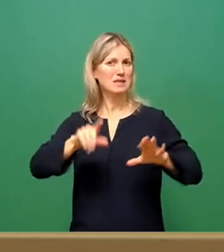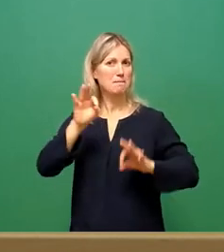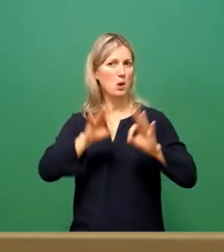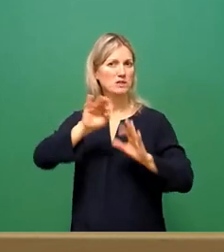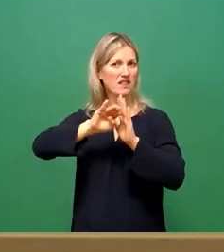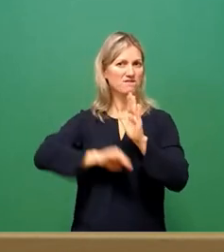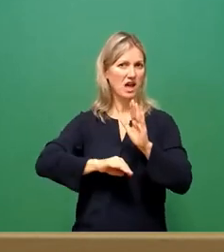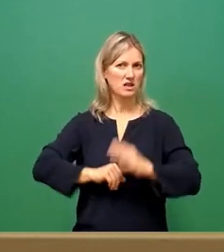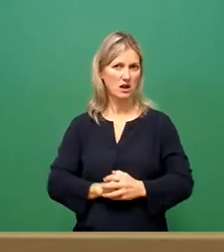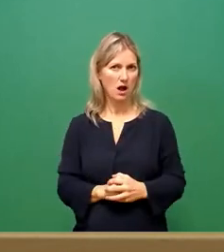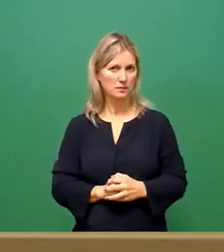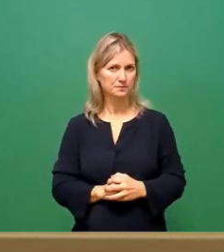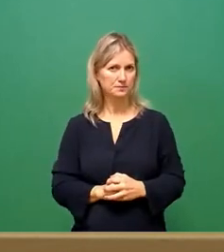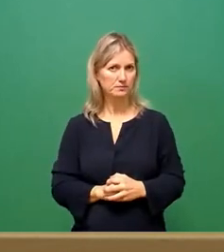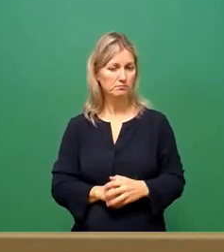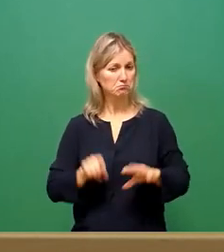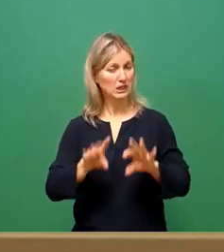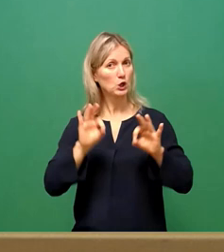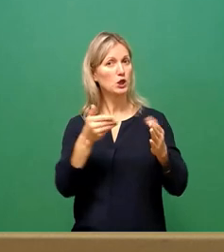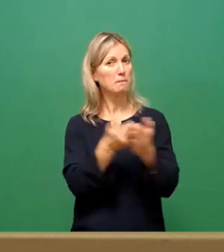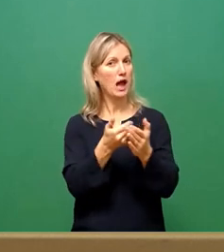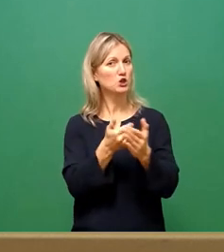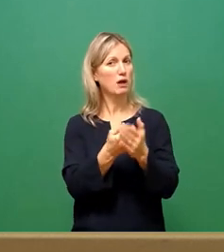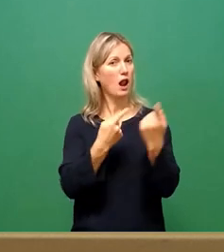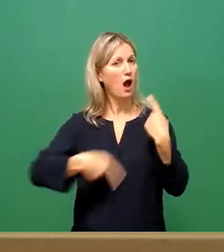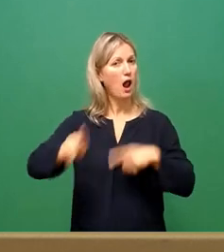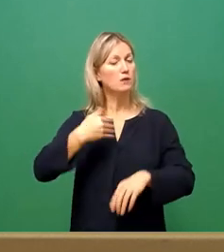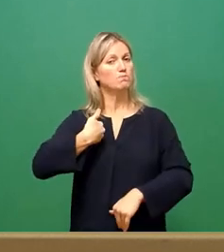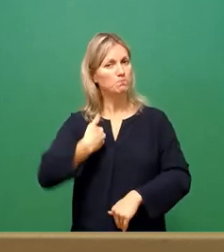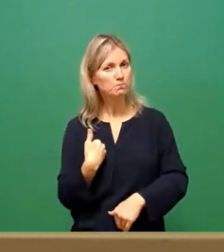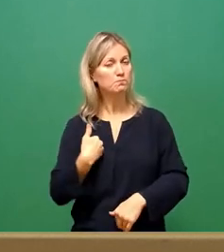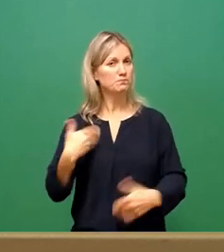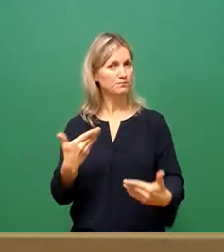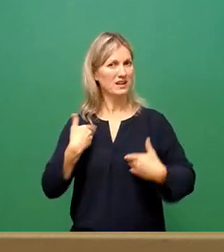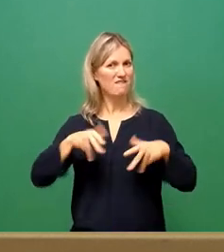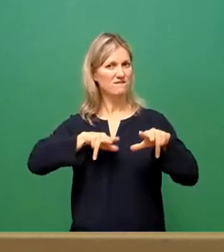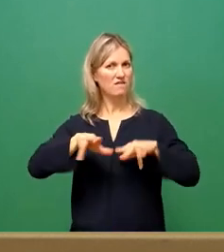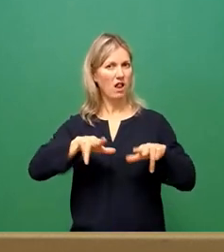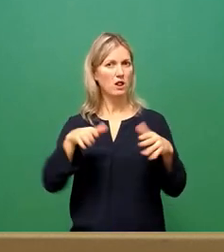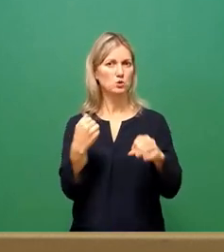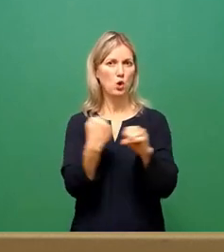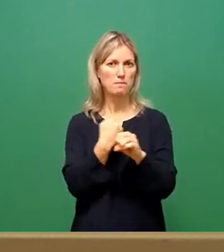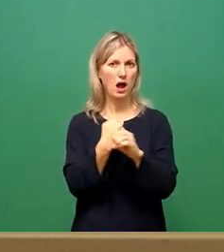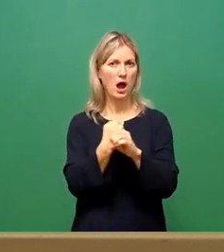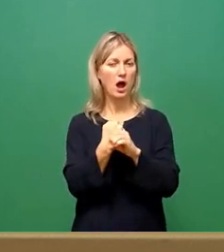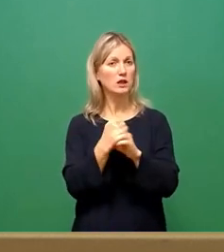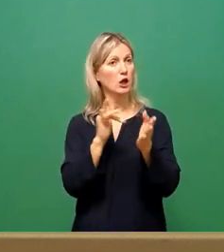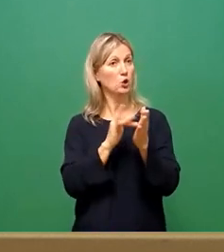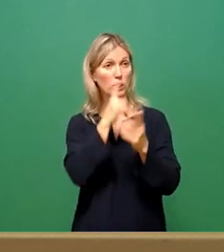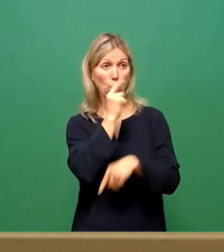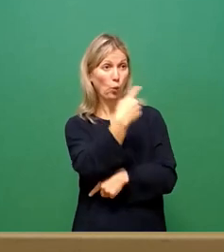Diese Zahlen stehen beispielhaft für die Anstrengung, die wir als Verwaltung unternehmen, um unseren Beitrag zu leisten.